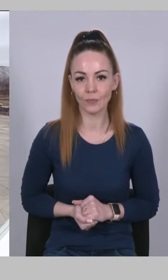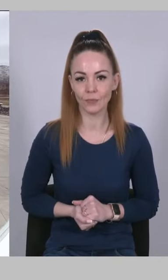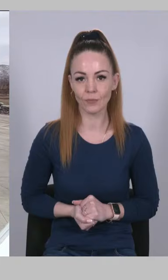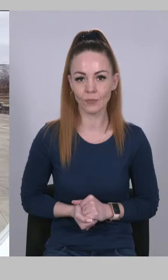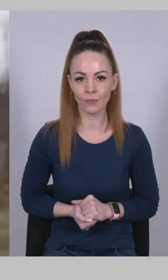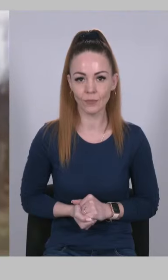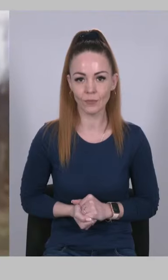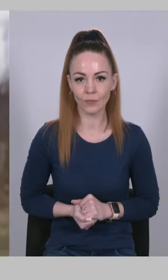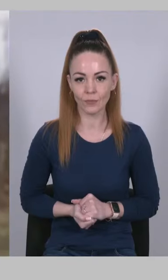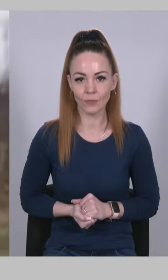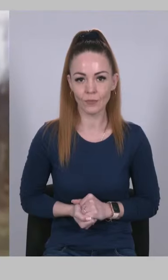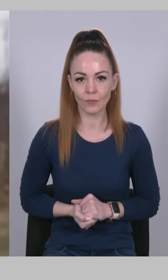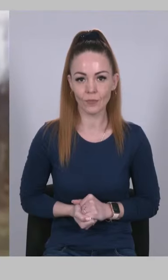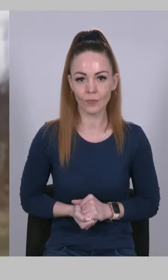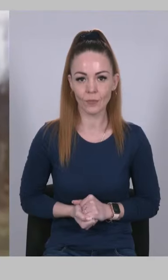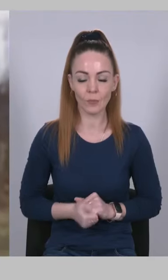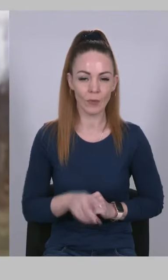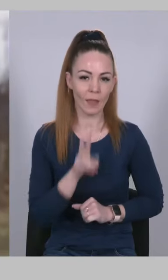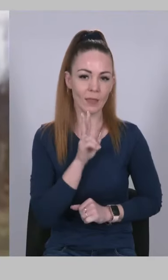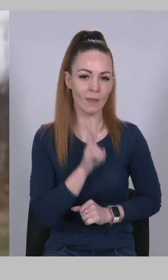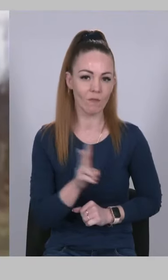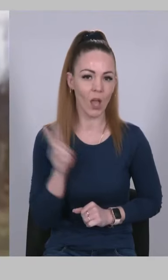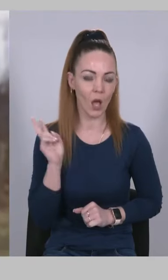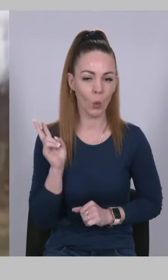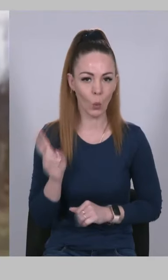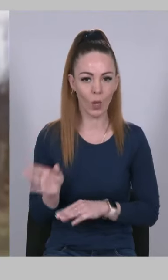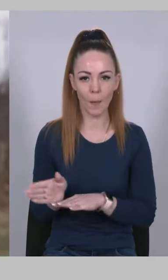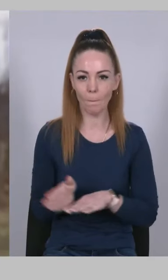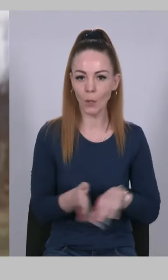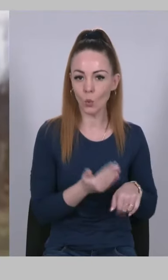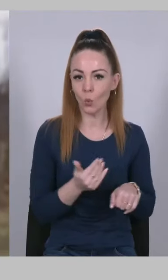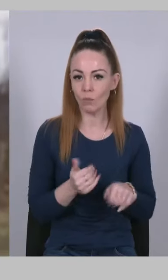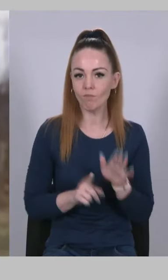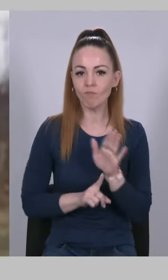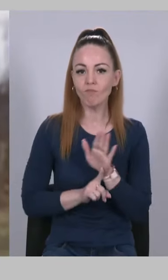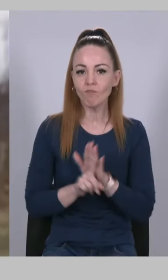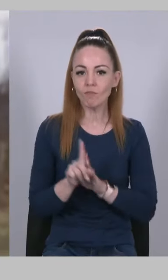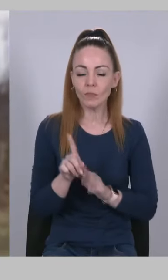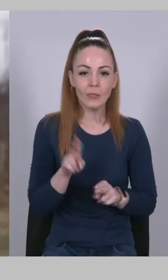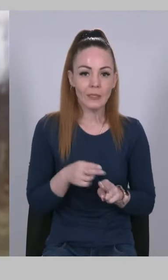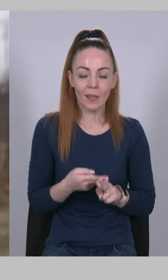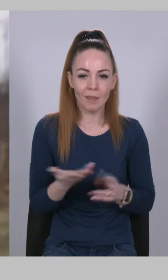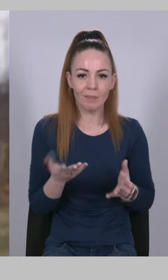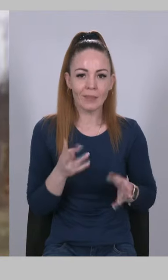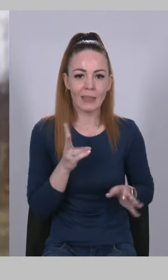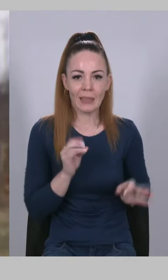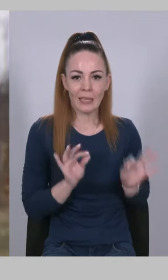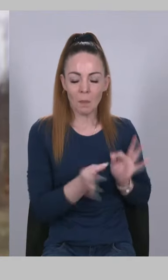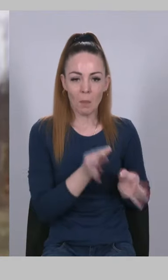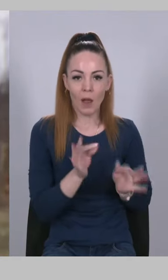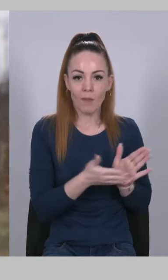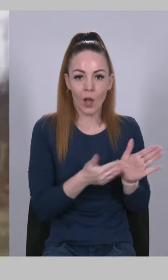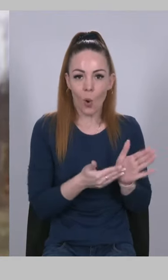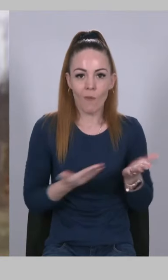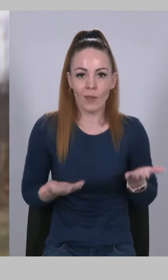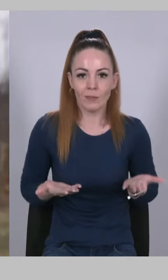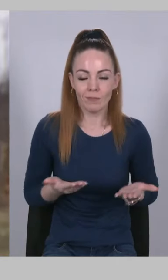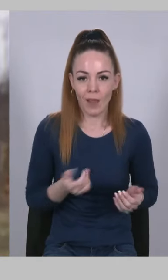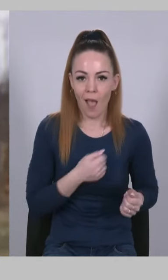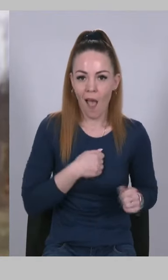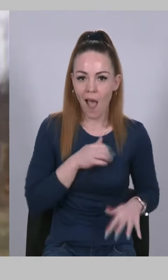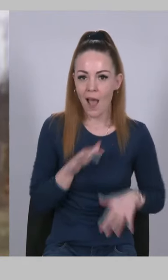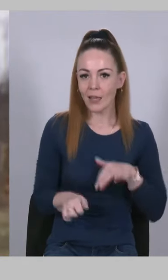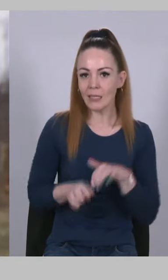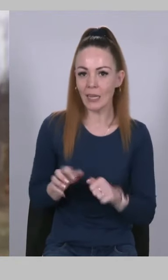Два роки минули від початку цієї неспровокованої агресії, вторгнення Росії до